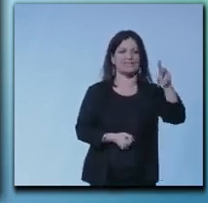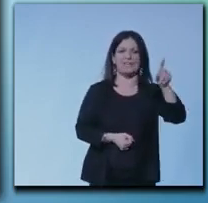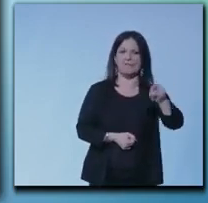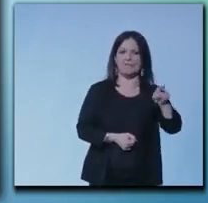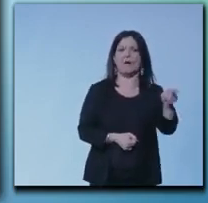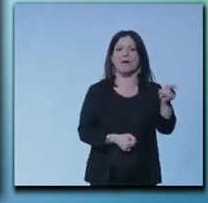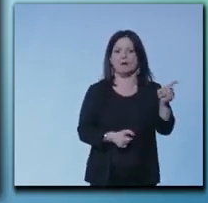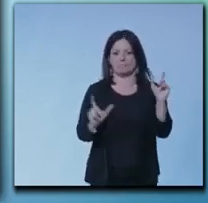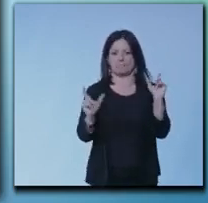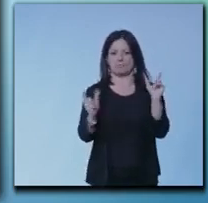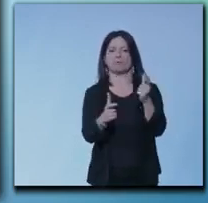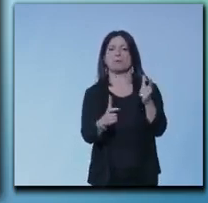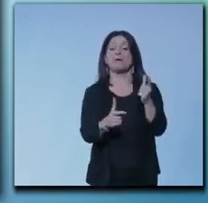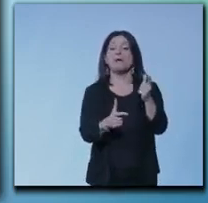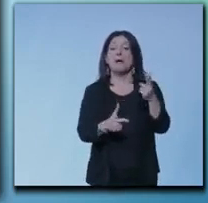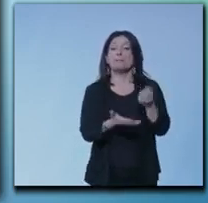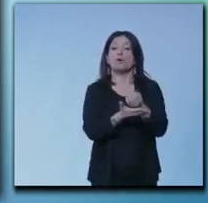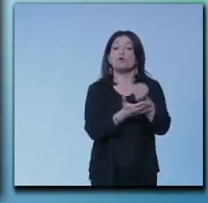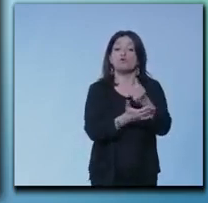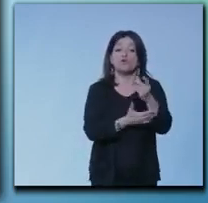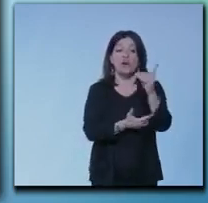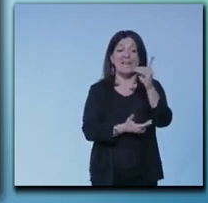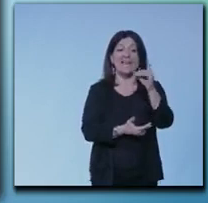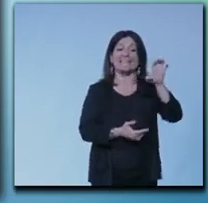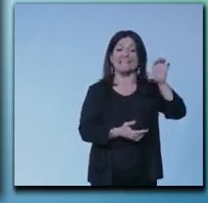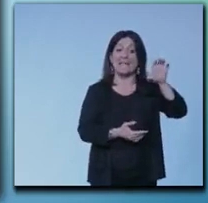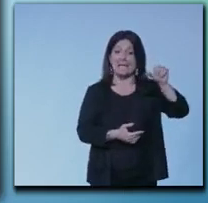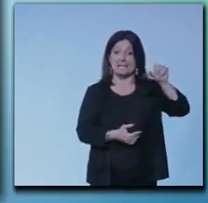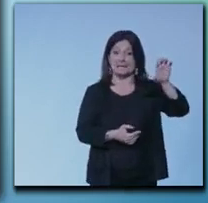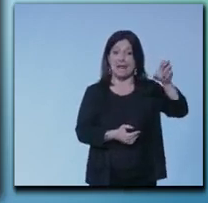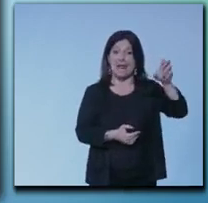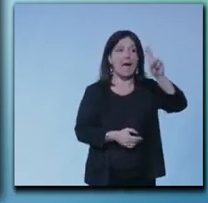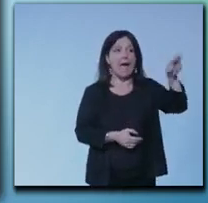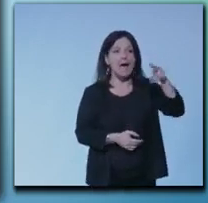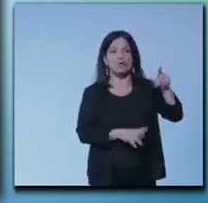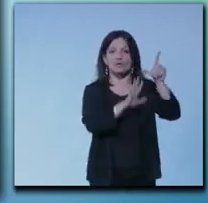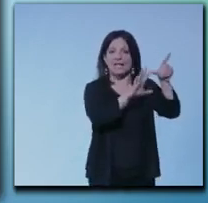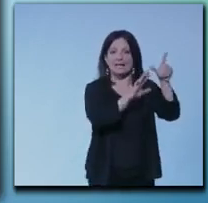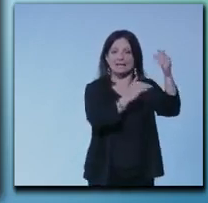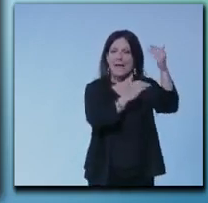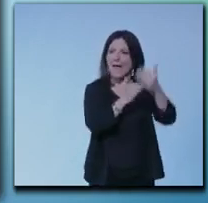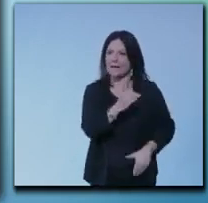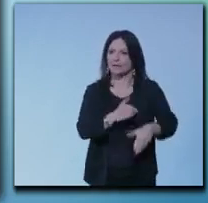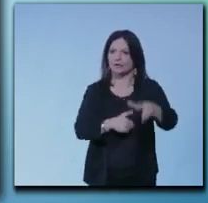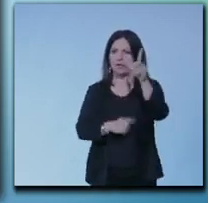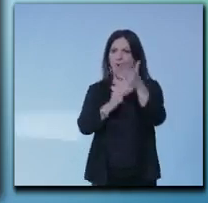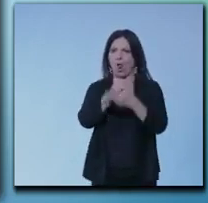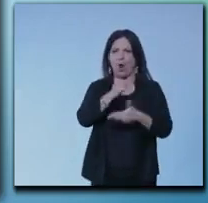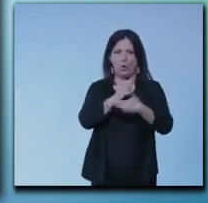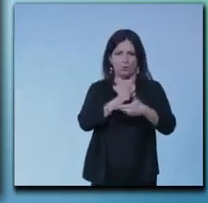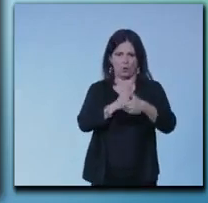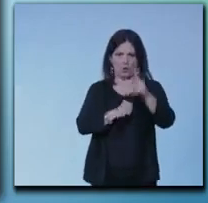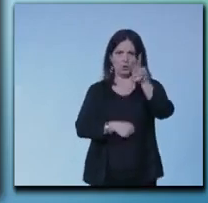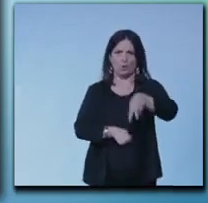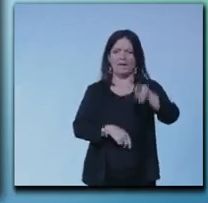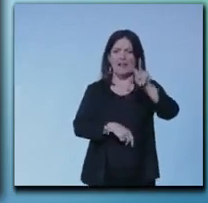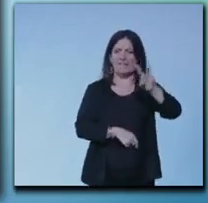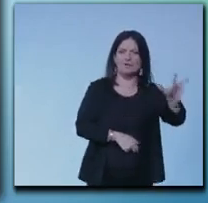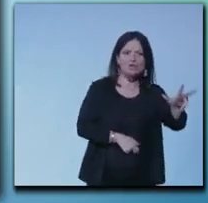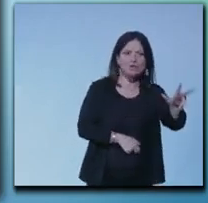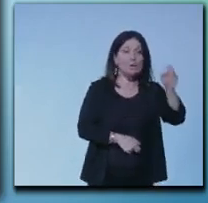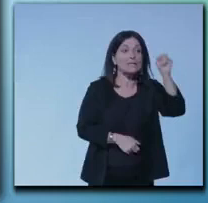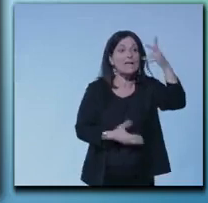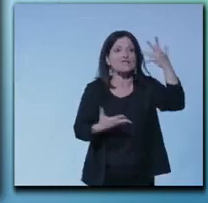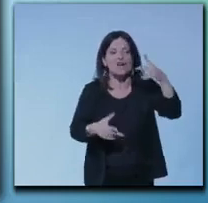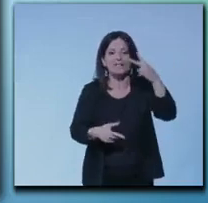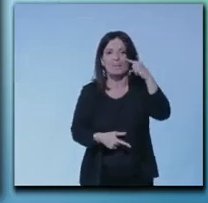diesel Euro 7 entro luglio 2025 quando già ti dice che dal 2035